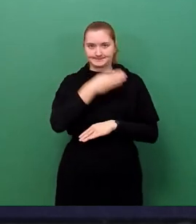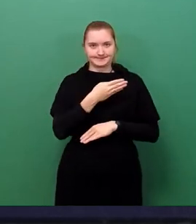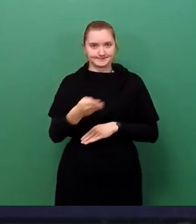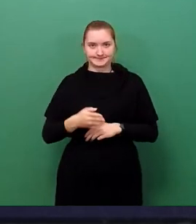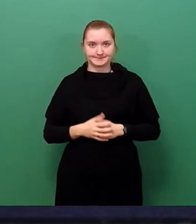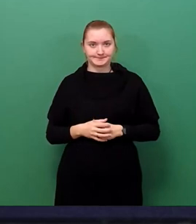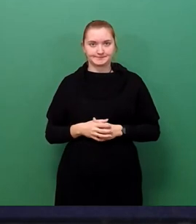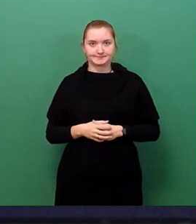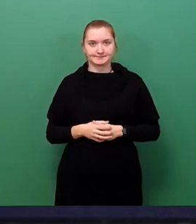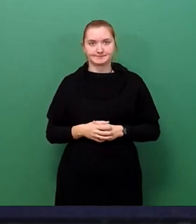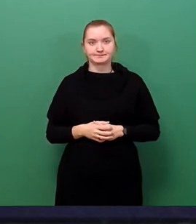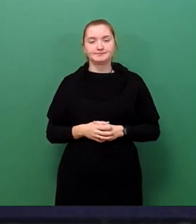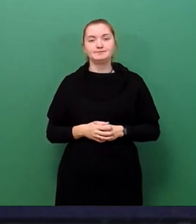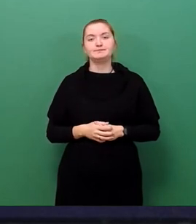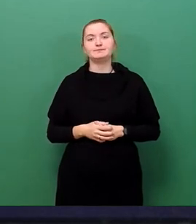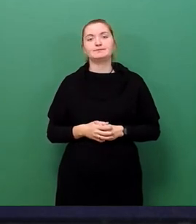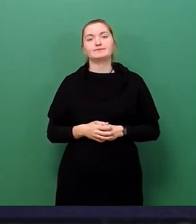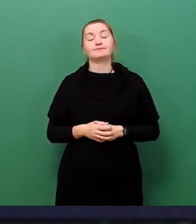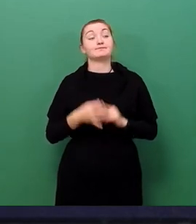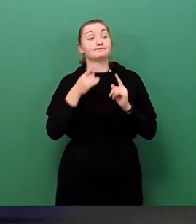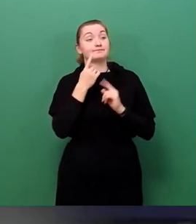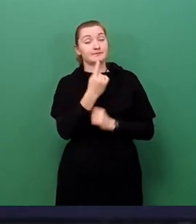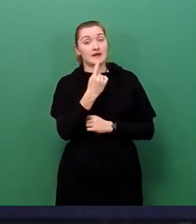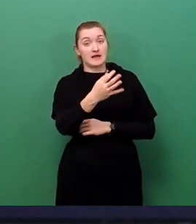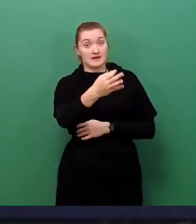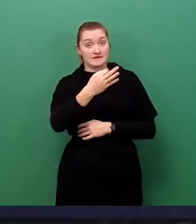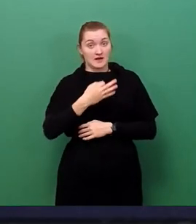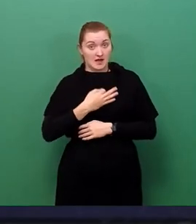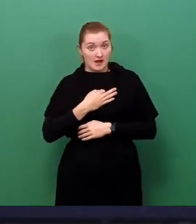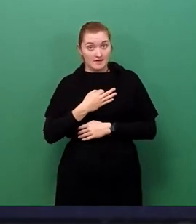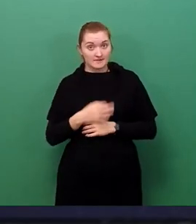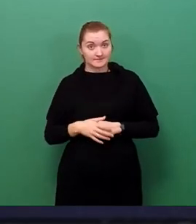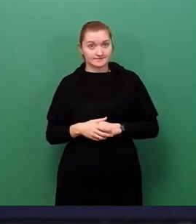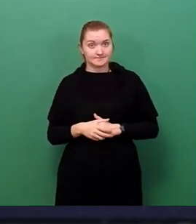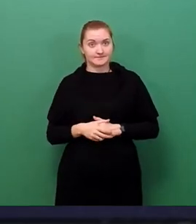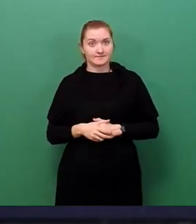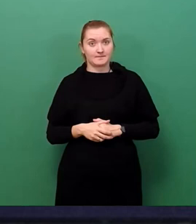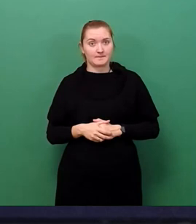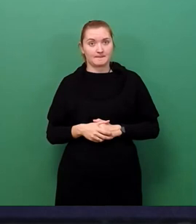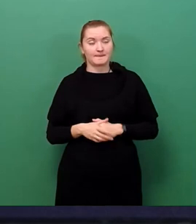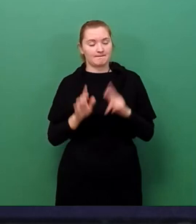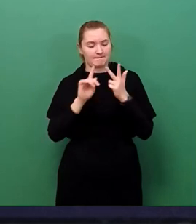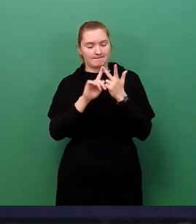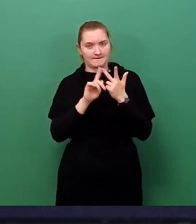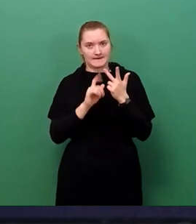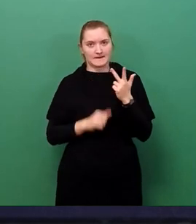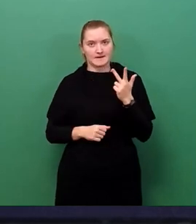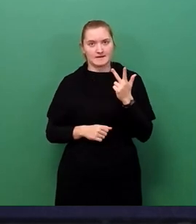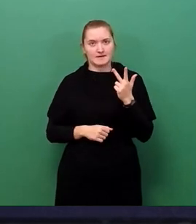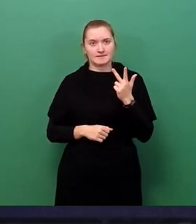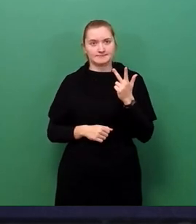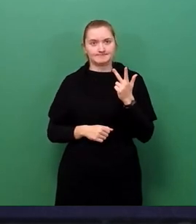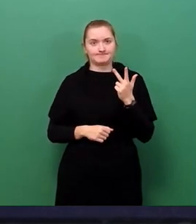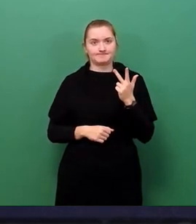Auf Ihre Frage 3 kann ich Ihnen wie